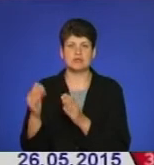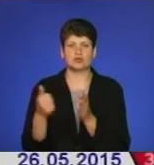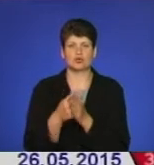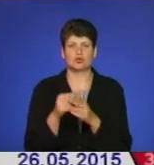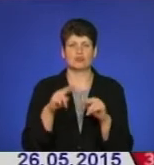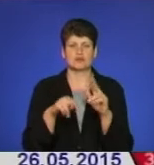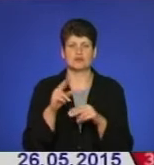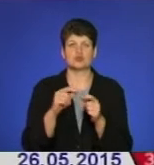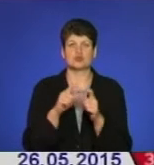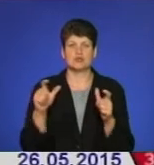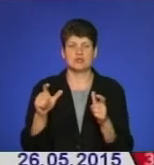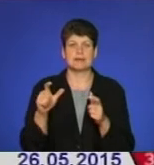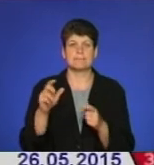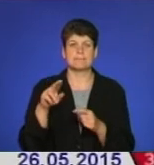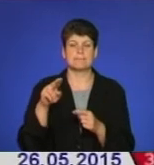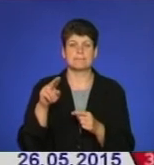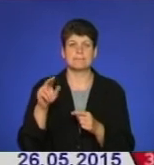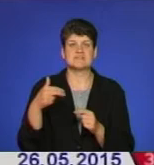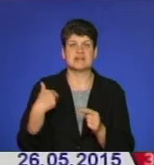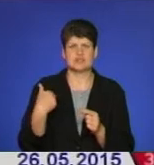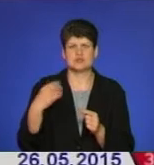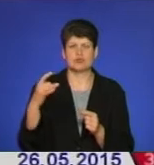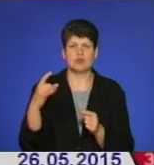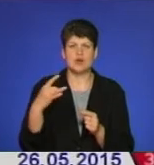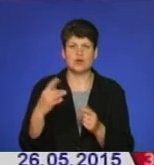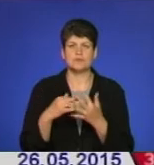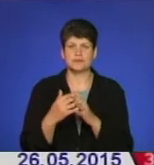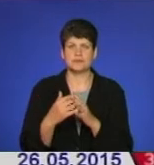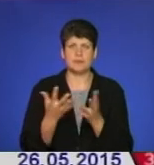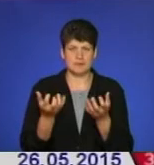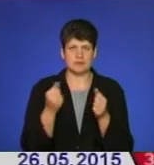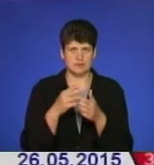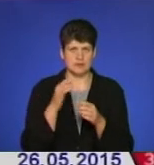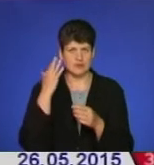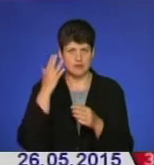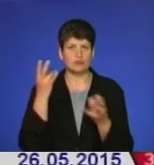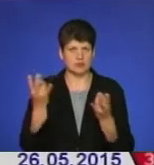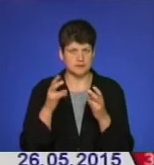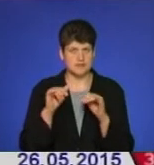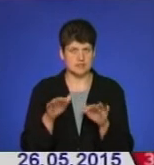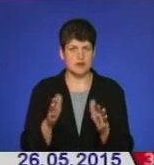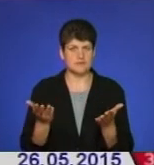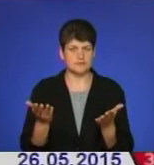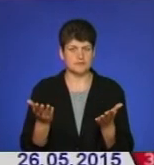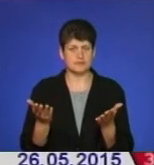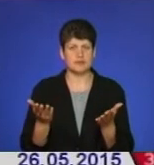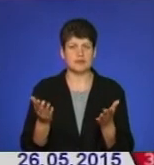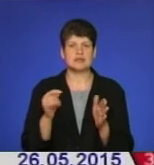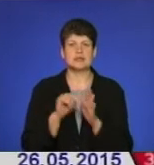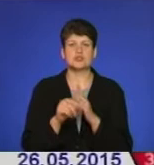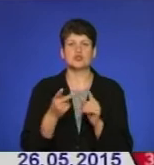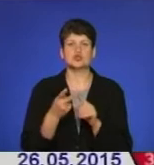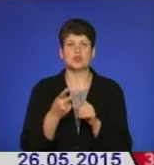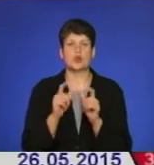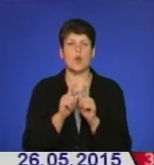школи в селі Бедриківці Заліщицького району. Підтримаємо цю ідею. Потрібна справа? Другий